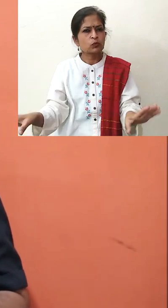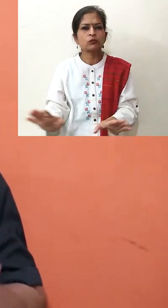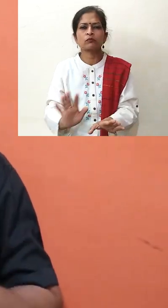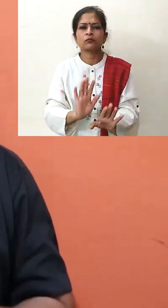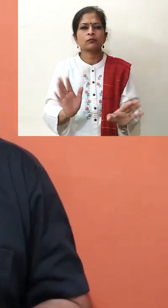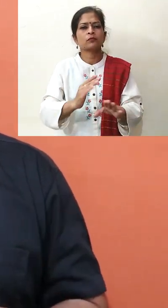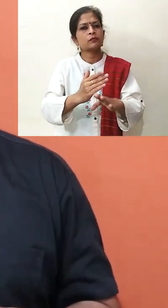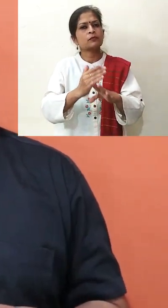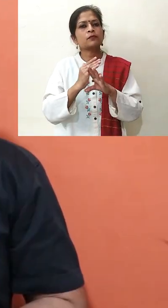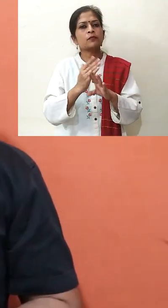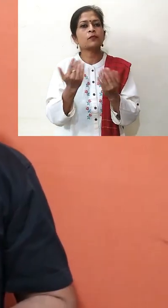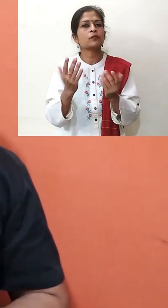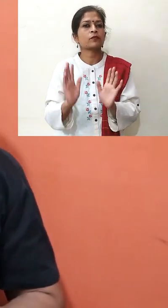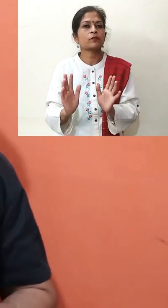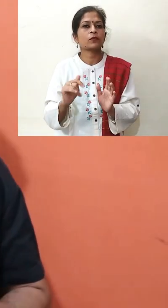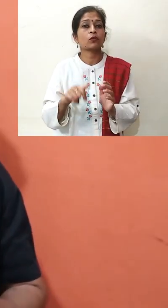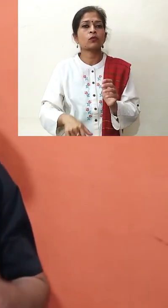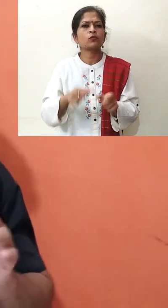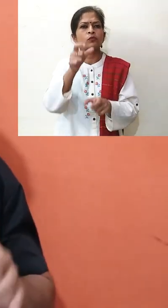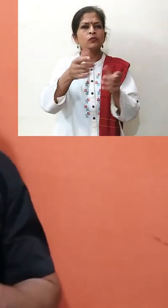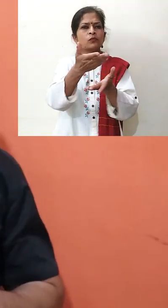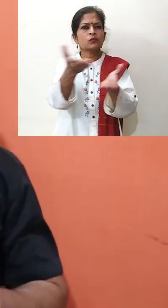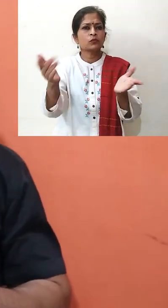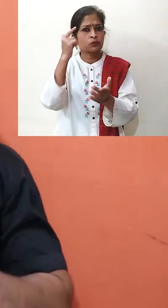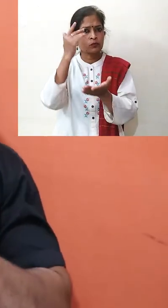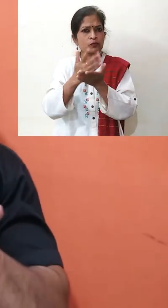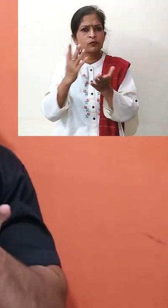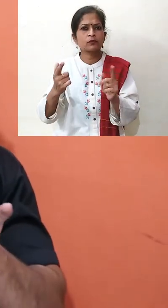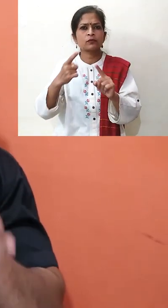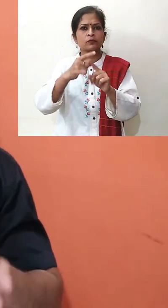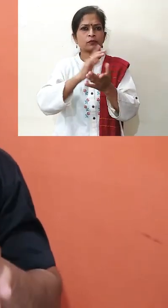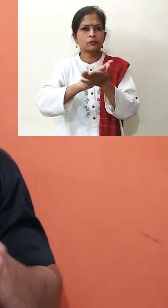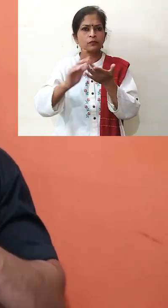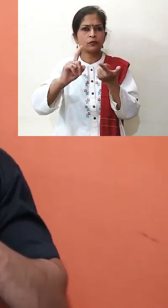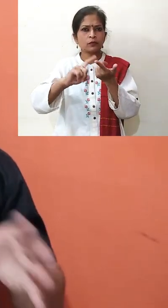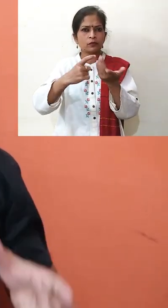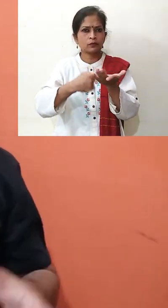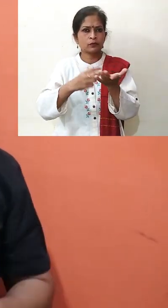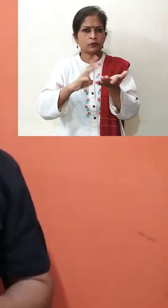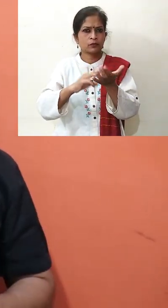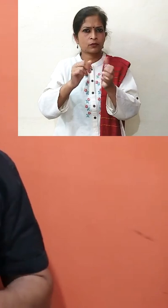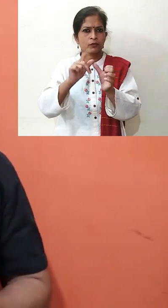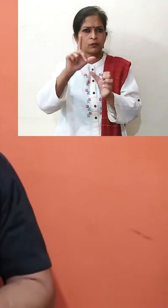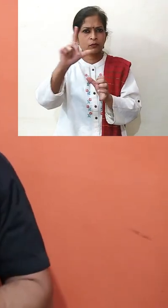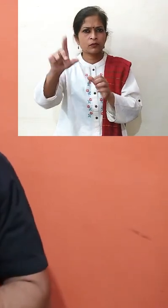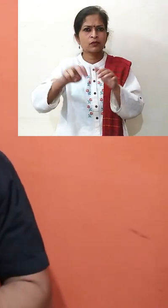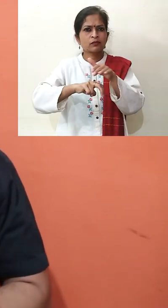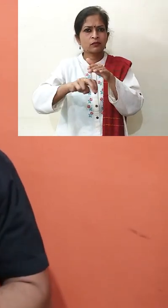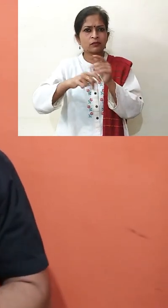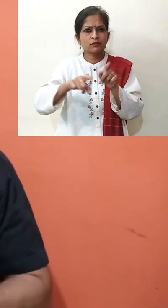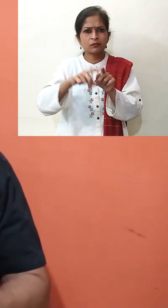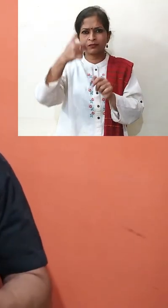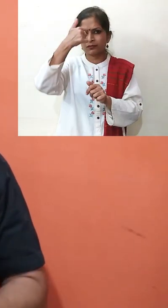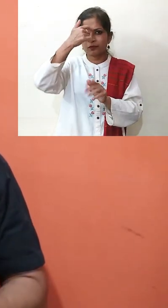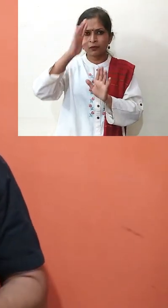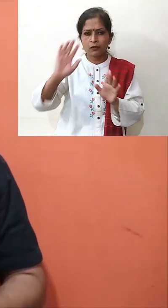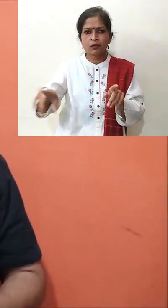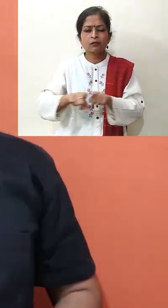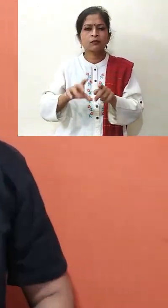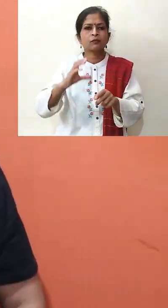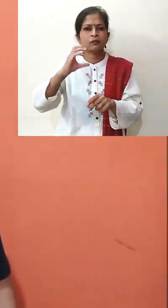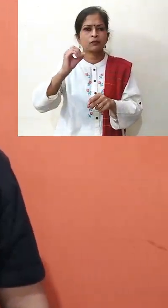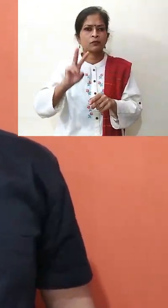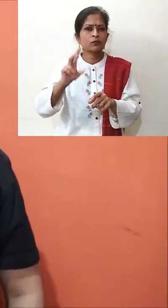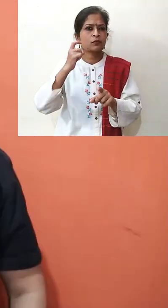संक्र कुछ लोग मान रहे हैं कि thermal scanner जो है उससे coronavirus या COVID-19 का diagnosis हो सकता है ऐसा नहीं है